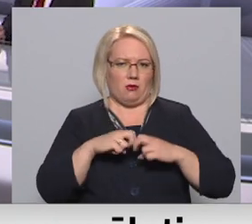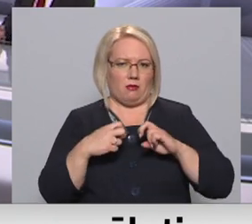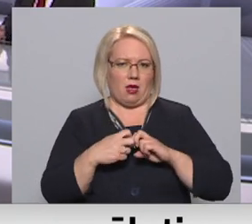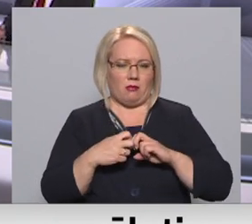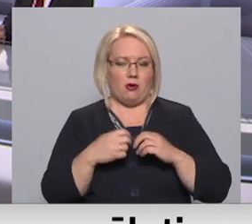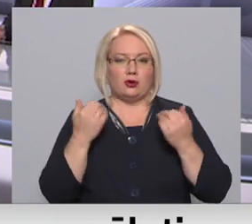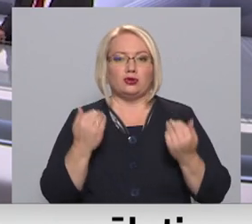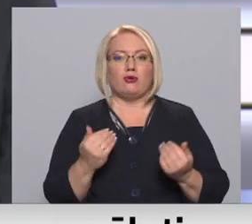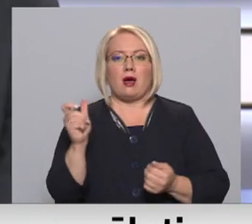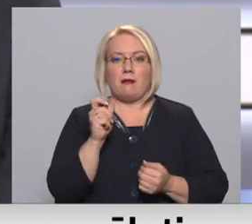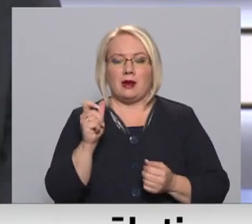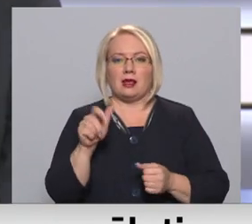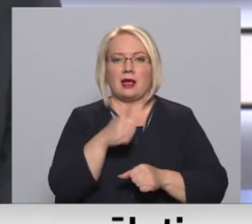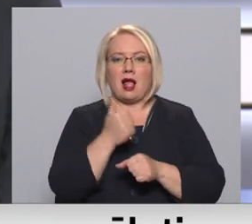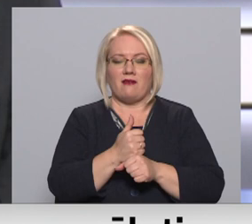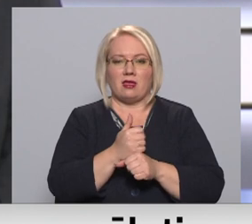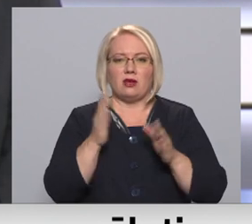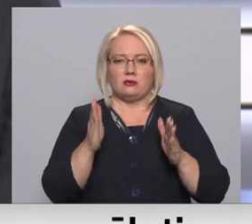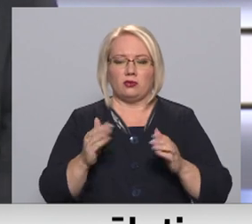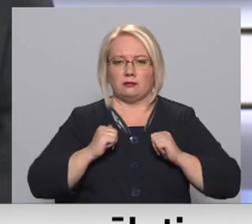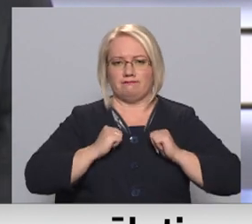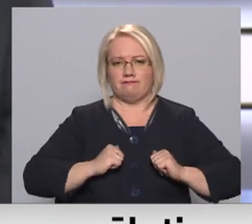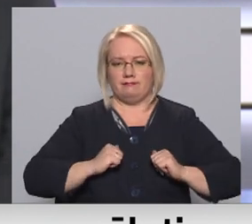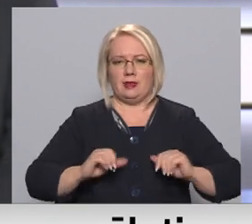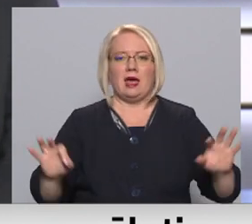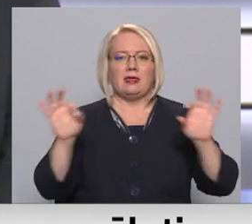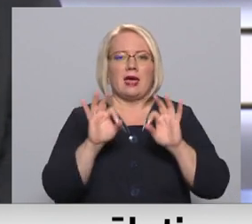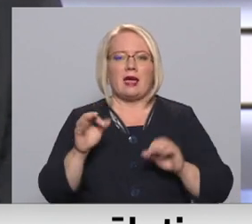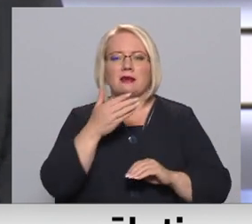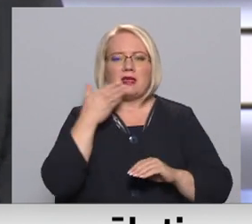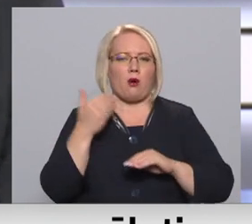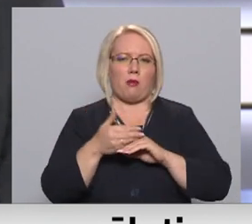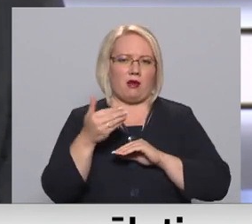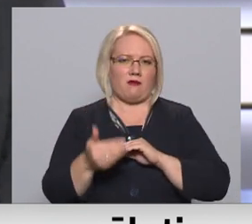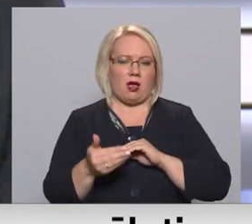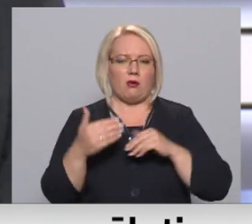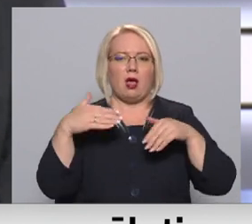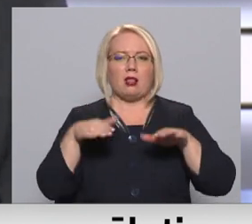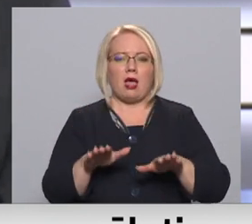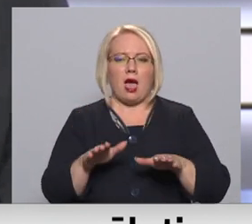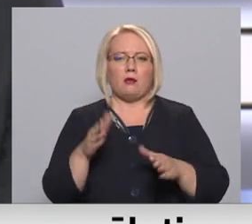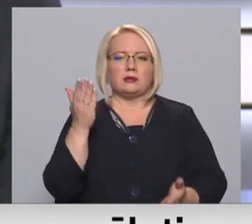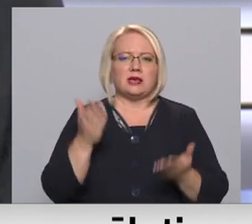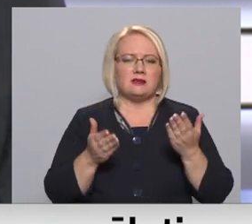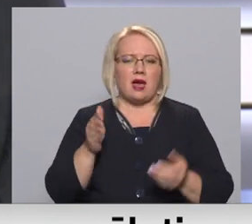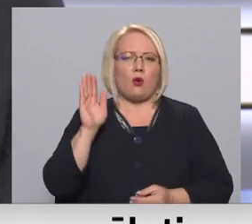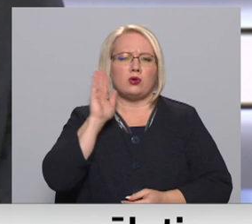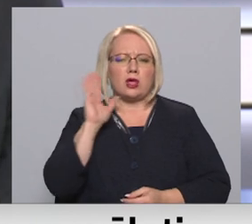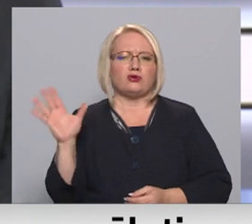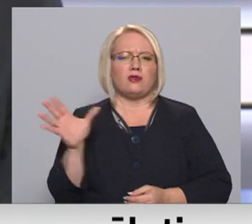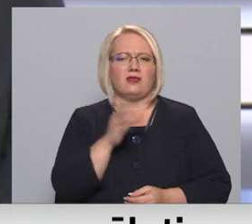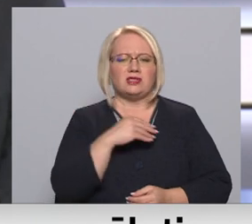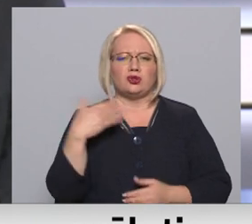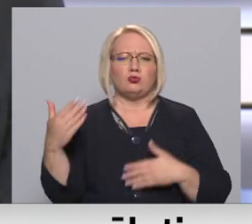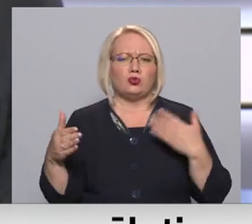galvenais mums visiem ir satvarēt mieru. Nekas nav pa vēlu. Lēmums bijis izsvērts, uzklāsot visas puses,